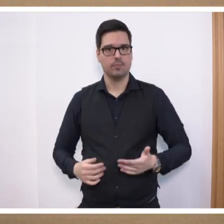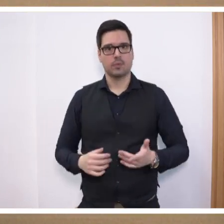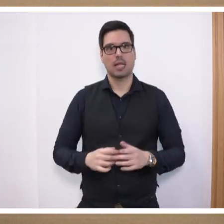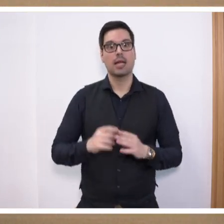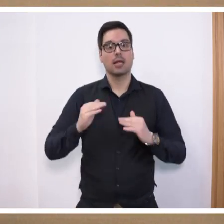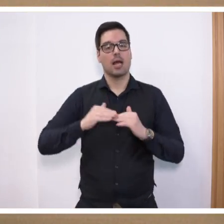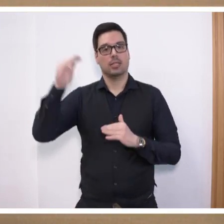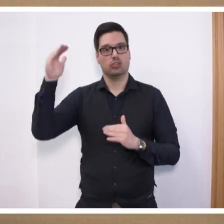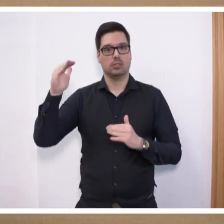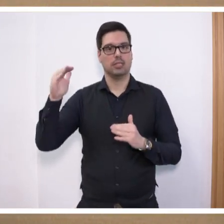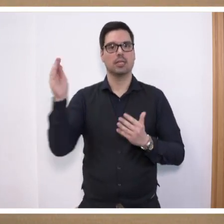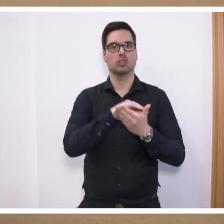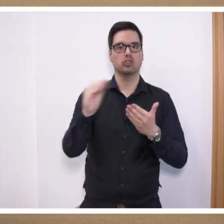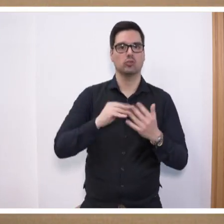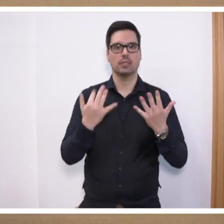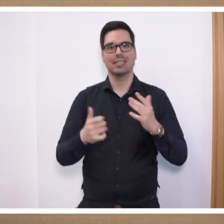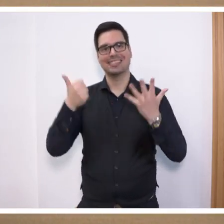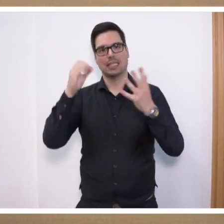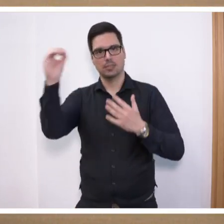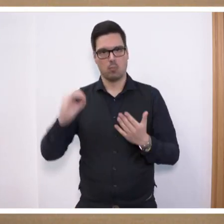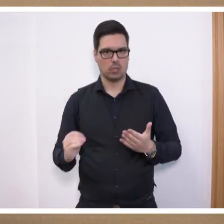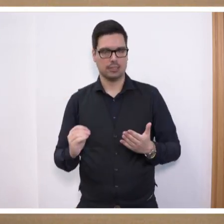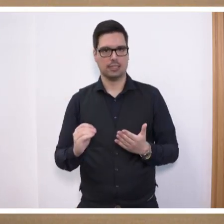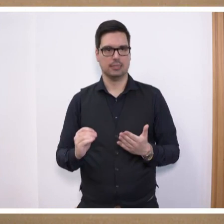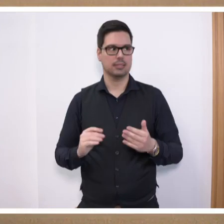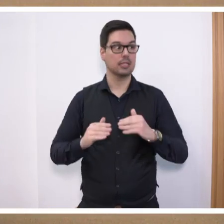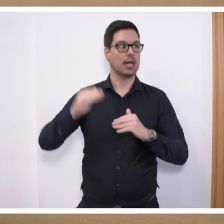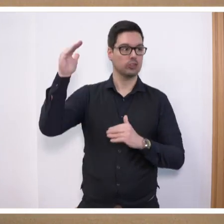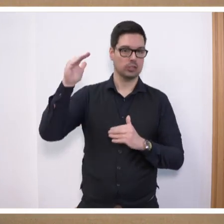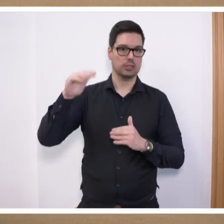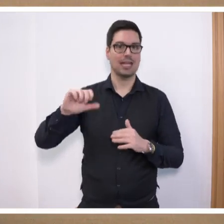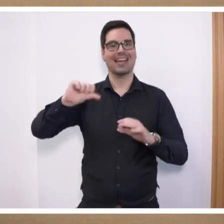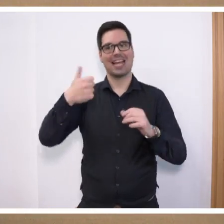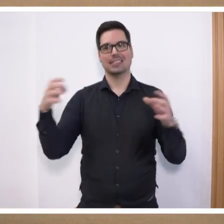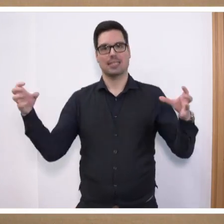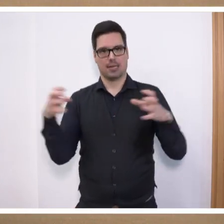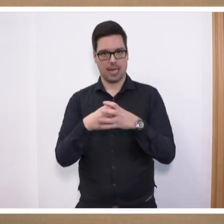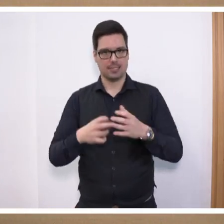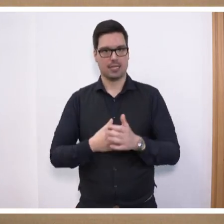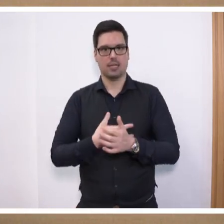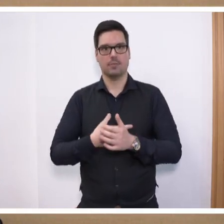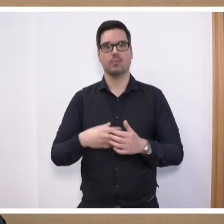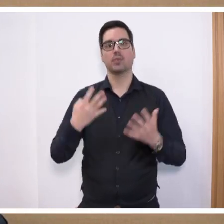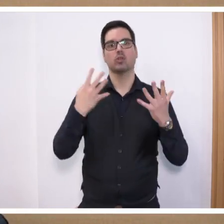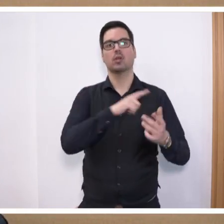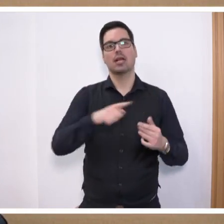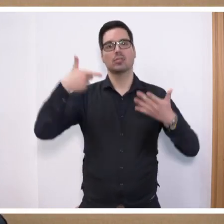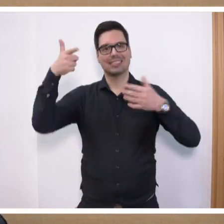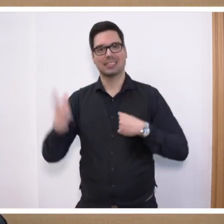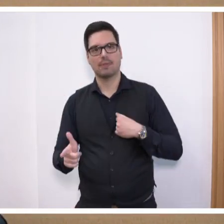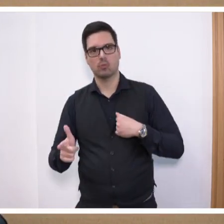im Bereich der Schülerzahlen, 6 Prozent allein, Anstieg im Bereich der Erstklässler. 9.200